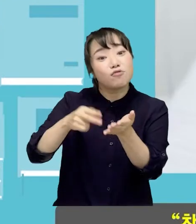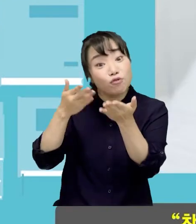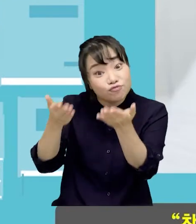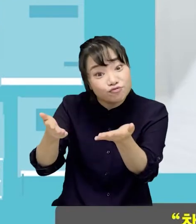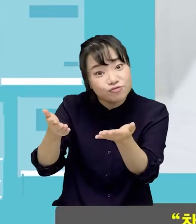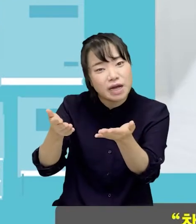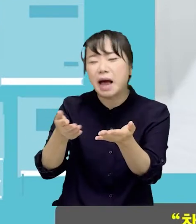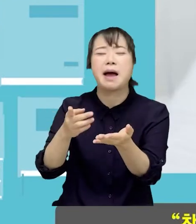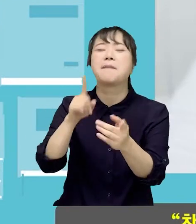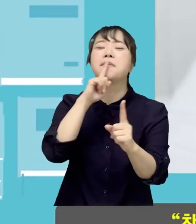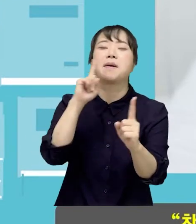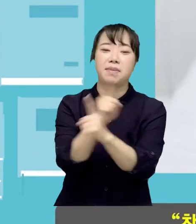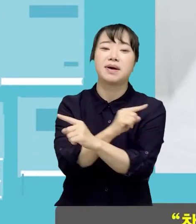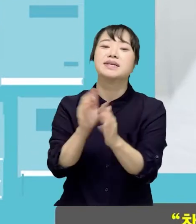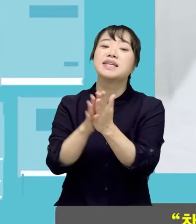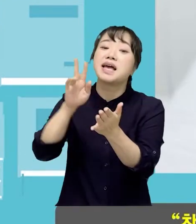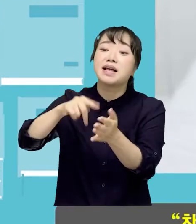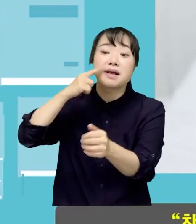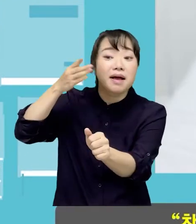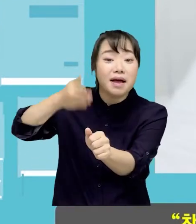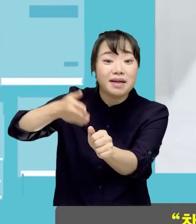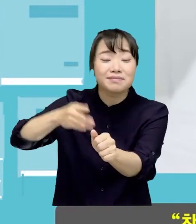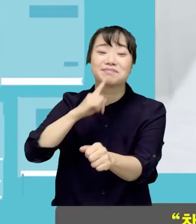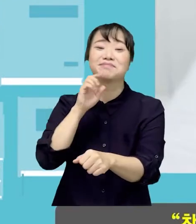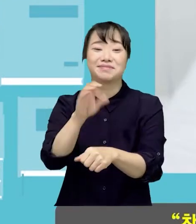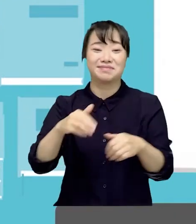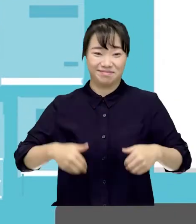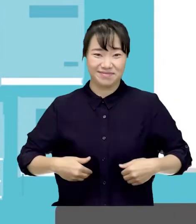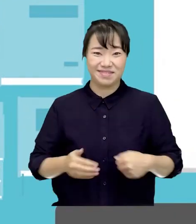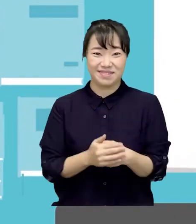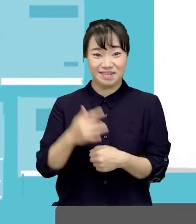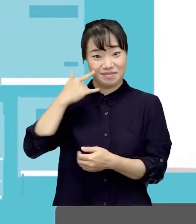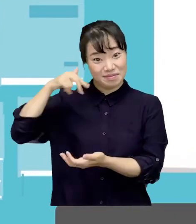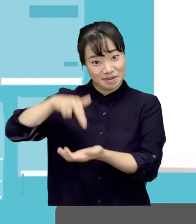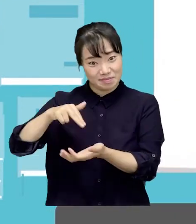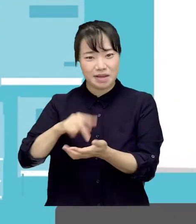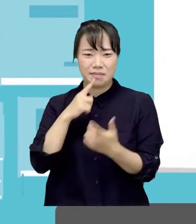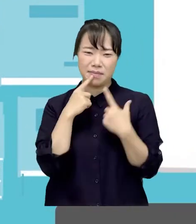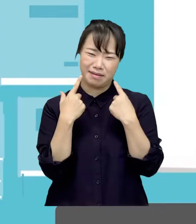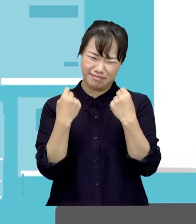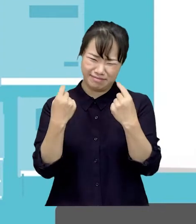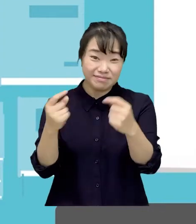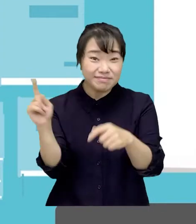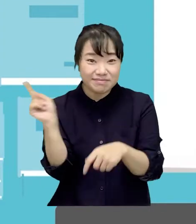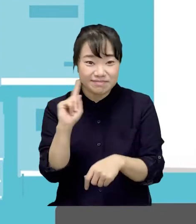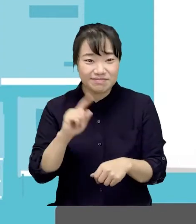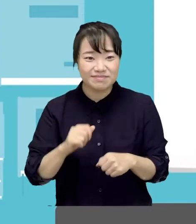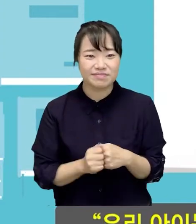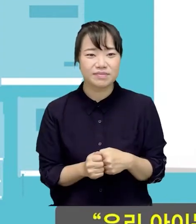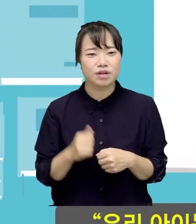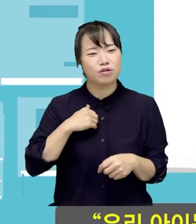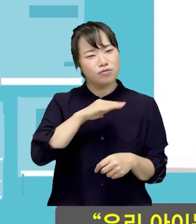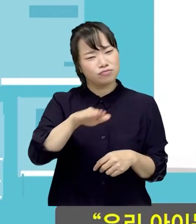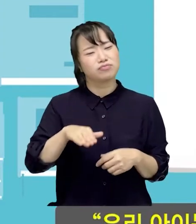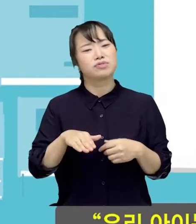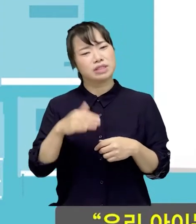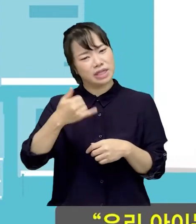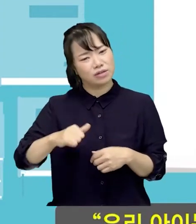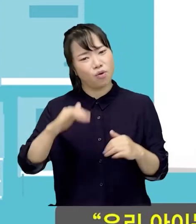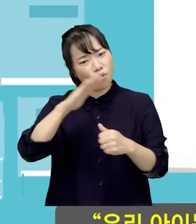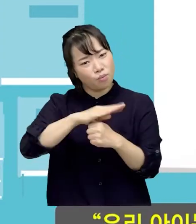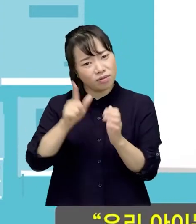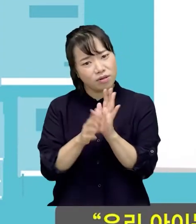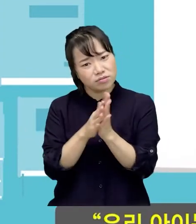읽어줄게, 가 아닌 책 읽어라, 로 바뀐다. 그래서 학부모들은 한결같이 말한다. 우리 아이는